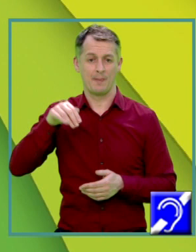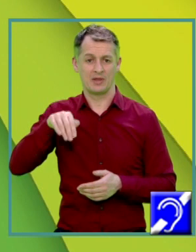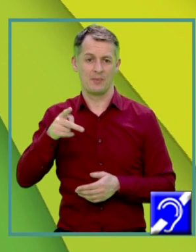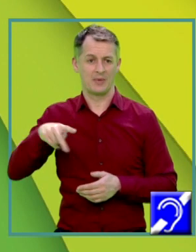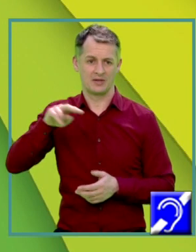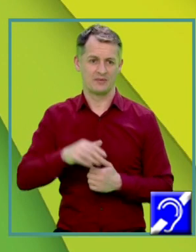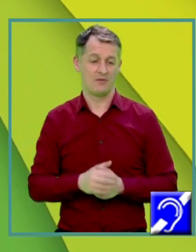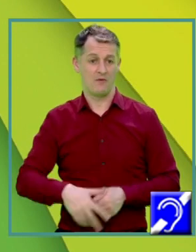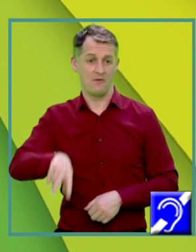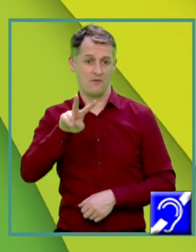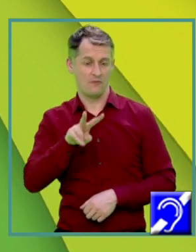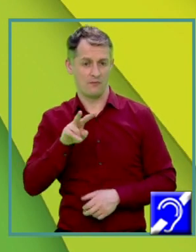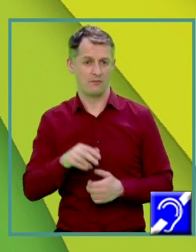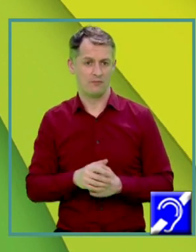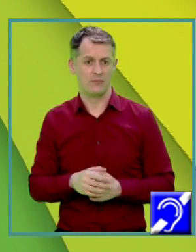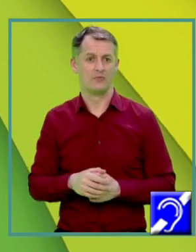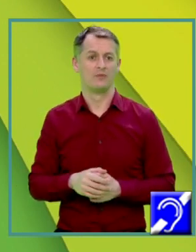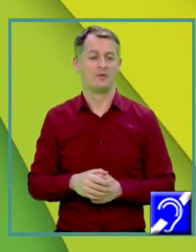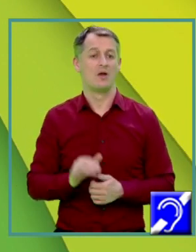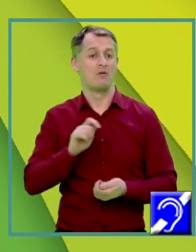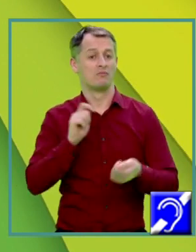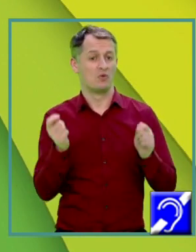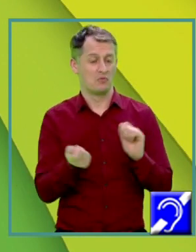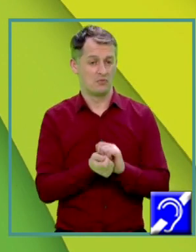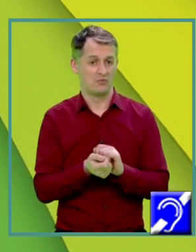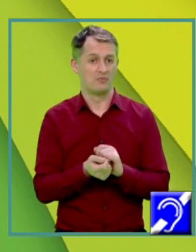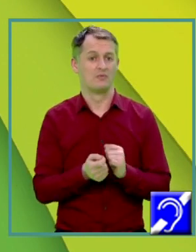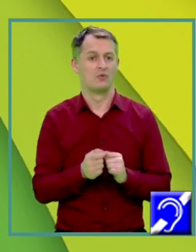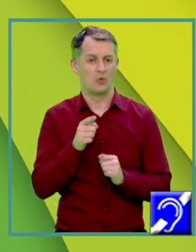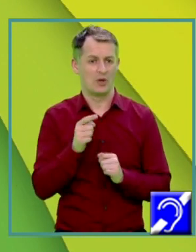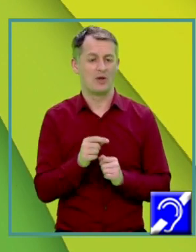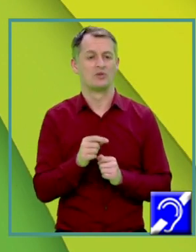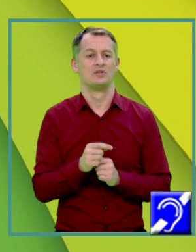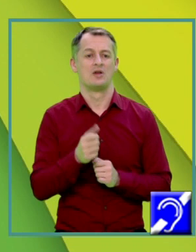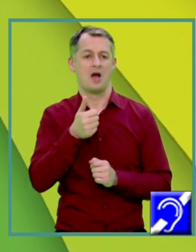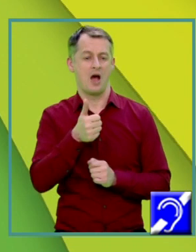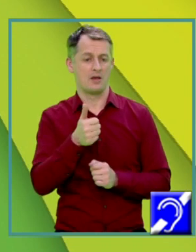Ori înălțimea pe 3 Am înlocuit și vom simplifica